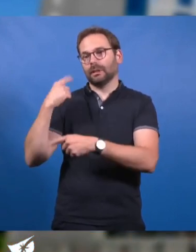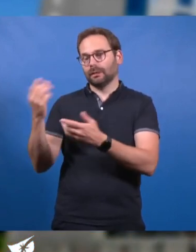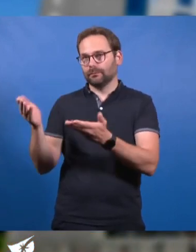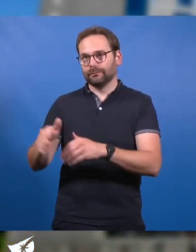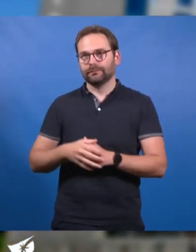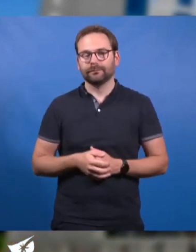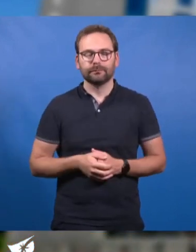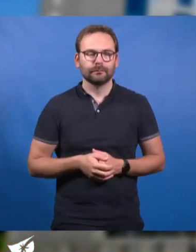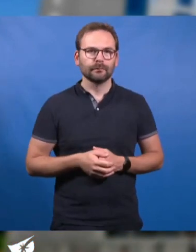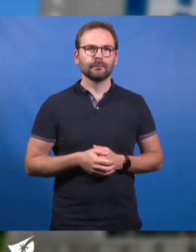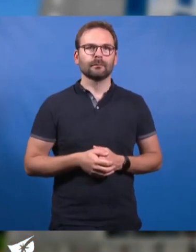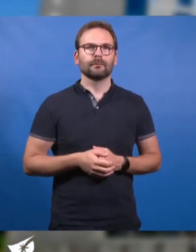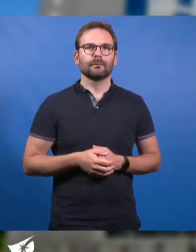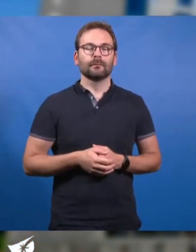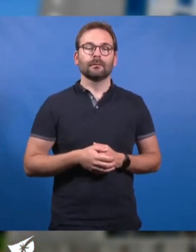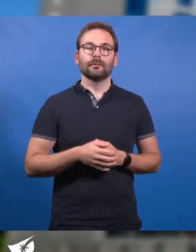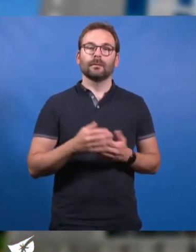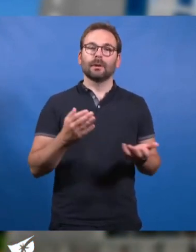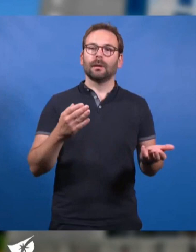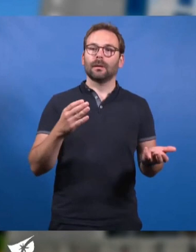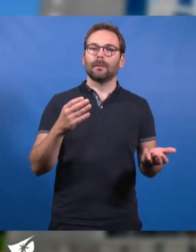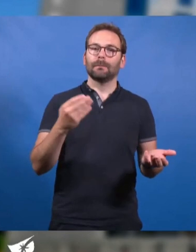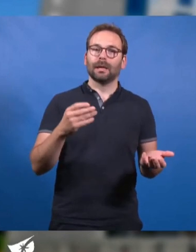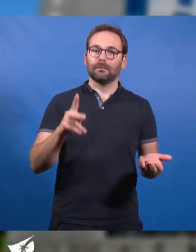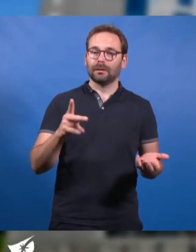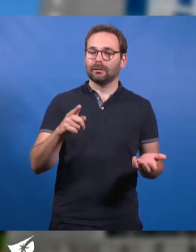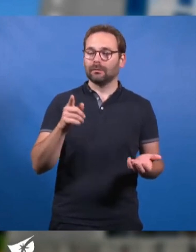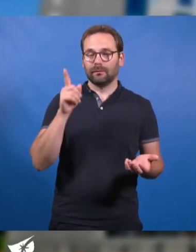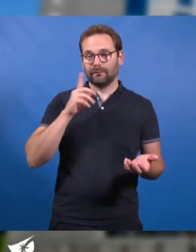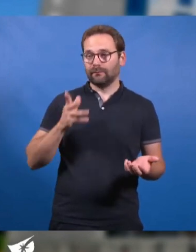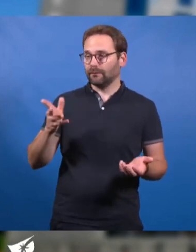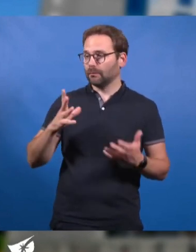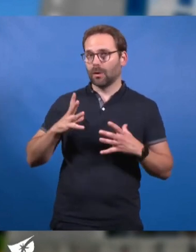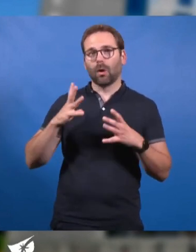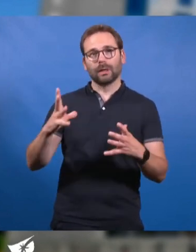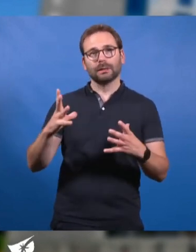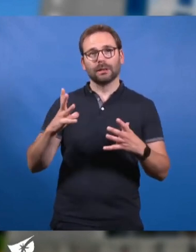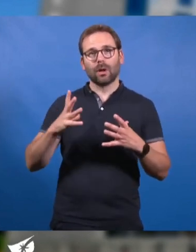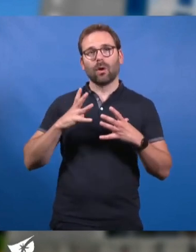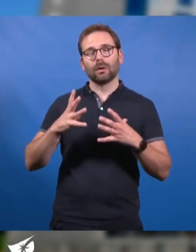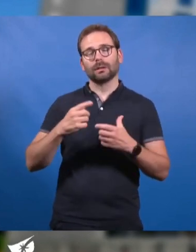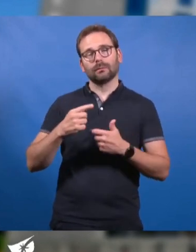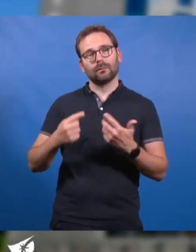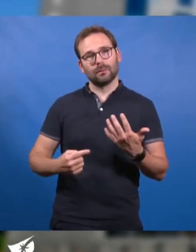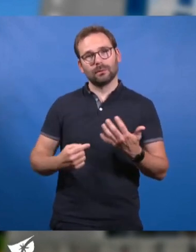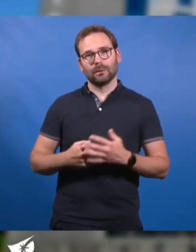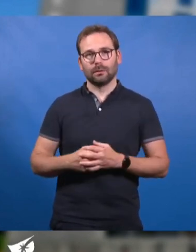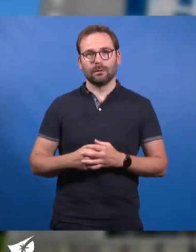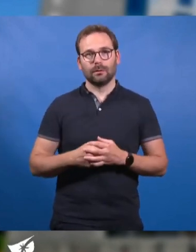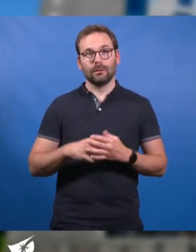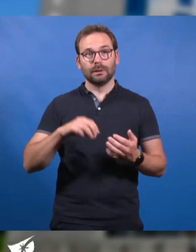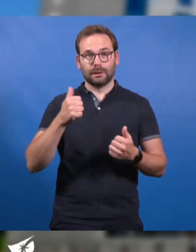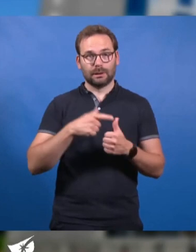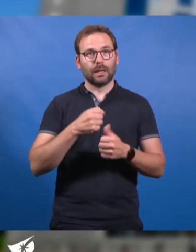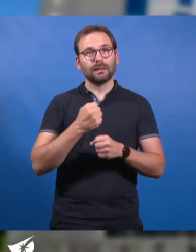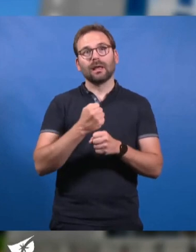Mireille Pernaut était une femme engagée, engagée à plusieurs titres, dans son travail, notamment